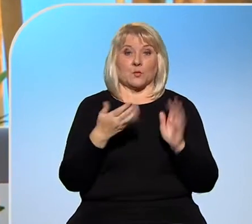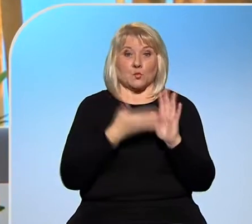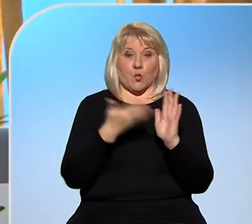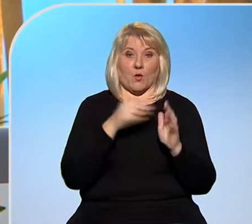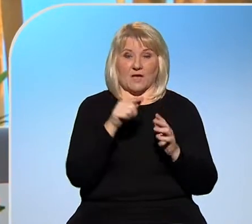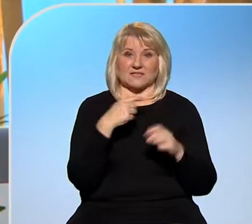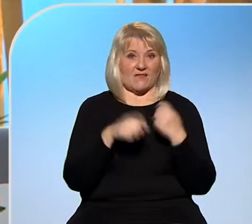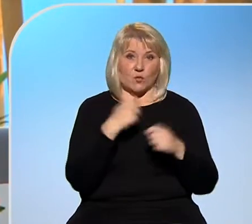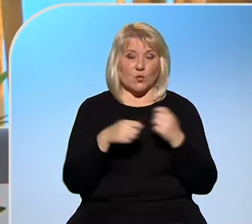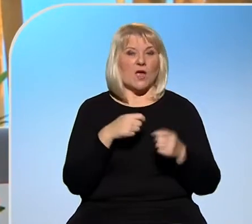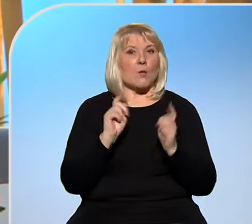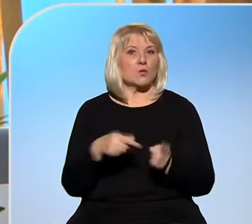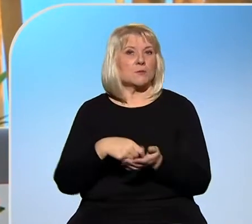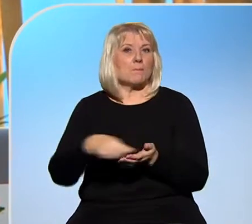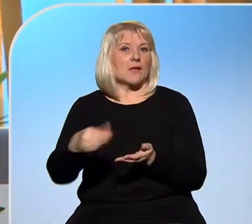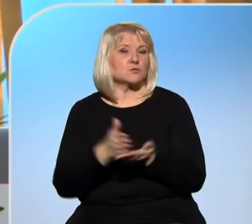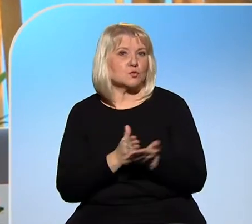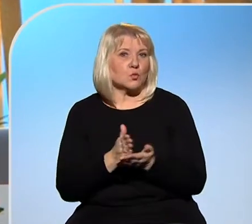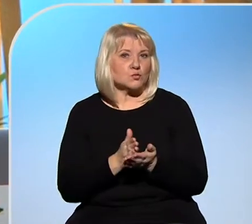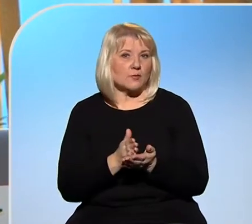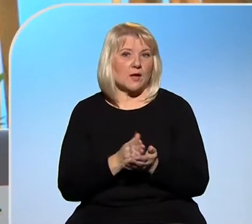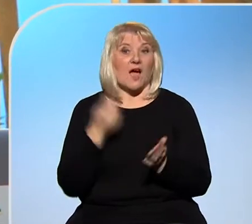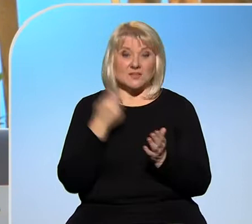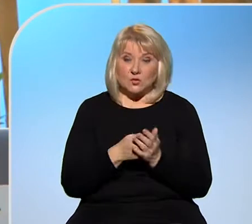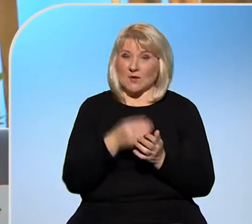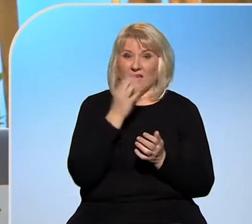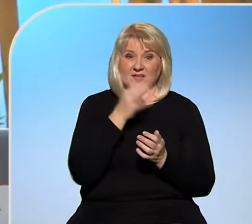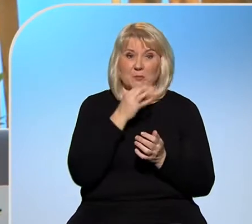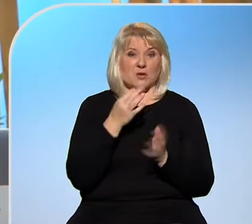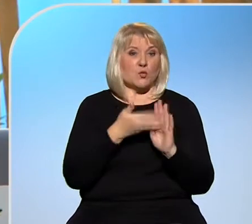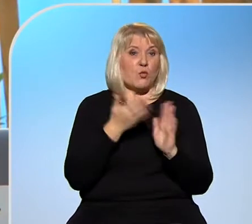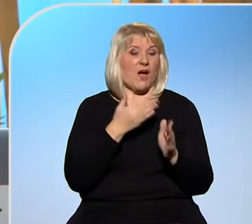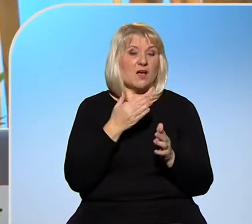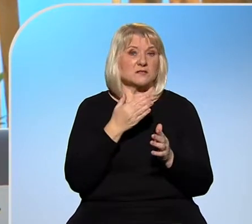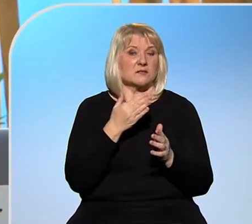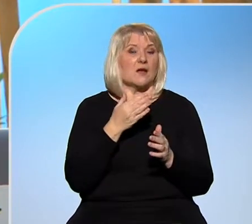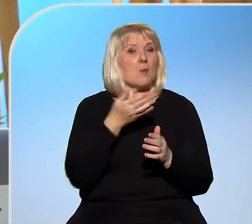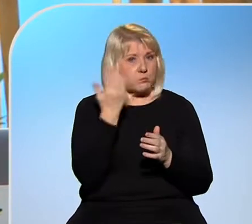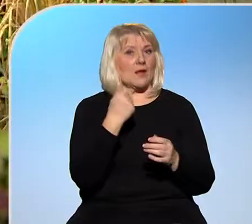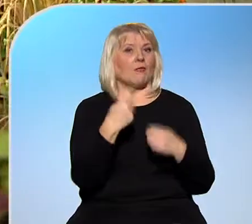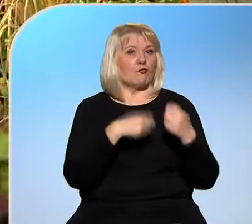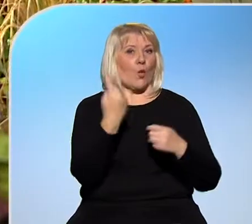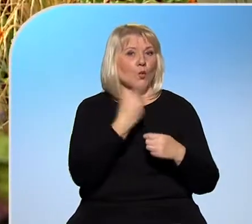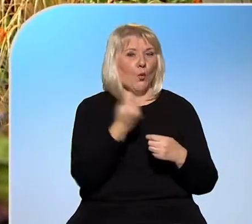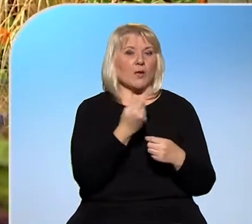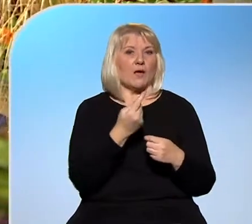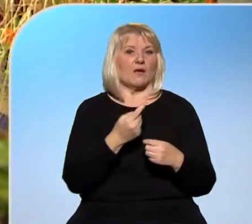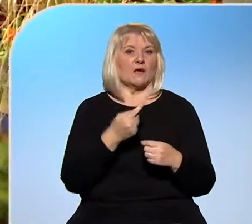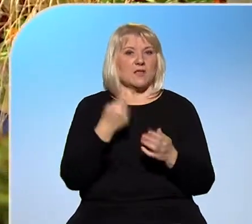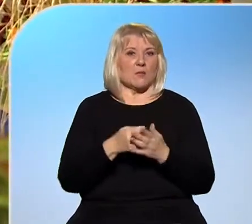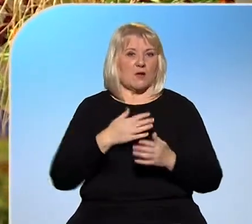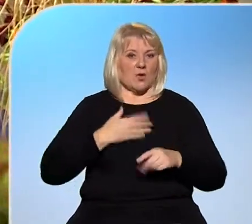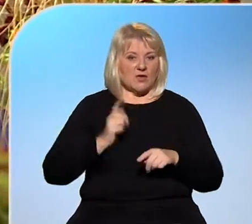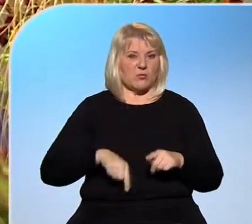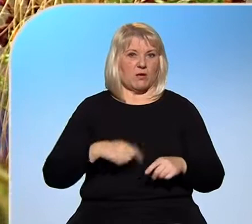ten přístroj byl vadný, tak celé náklady jdou za vámi. Takže to je důležité si uvědomit. Proto já doporučuji všem